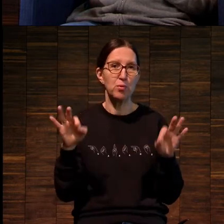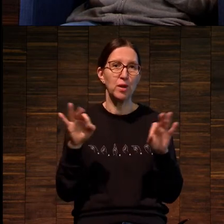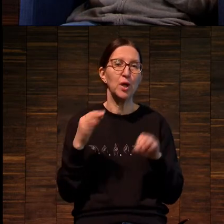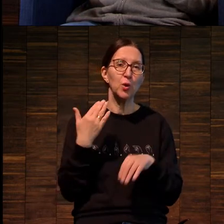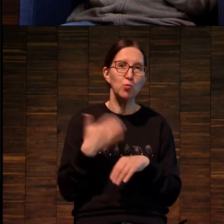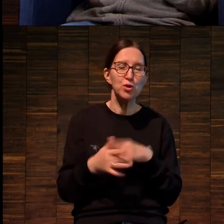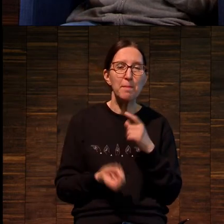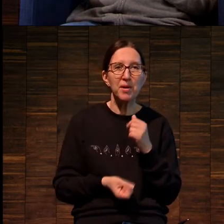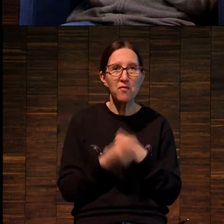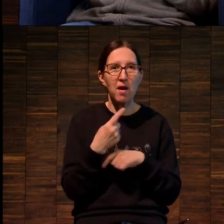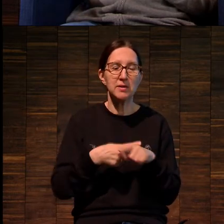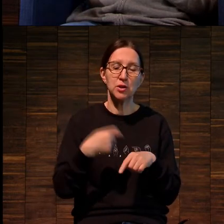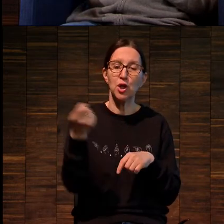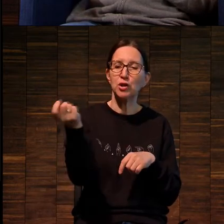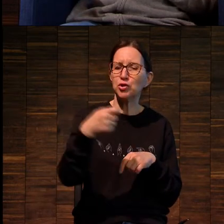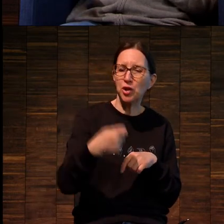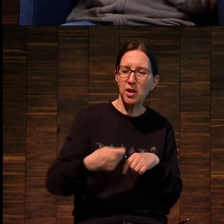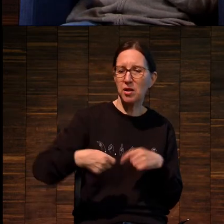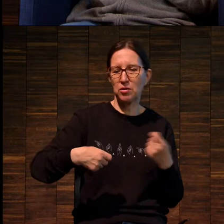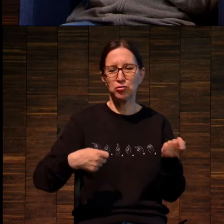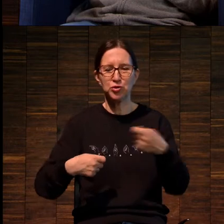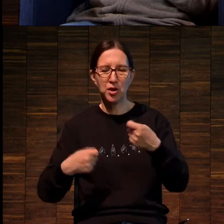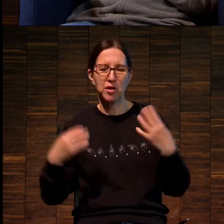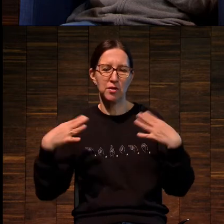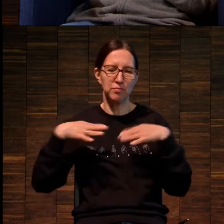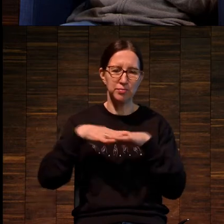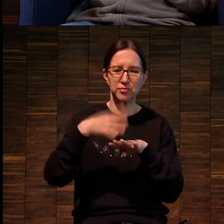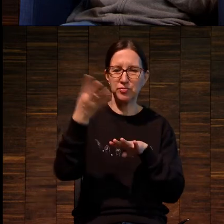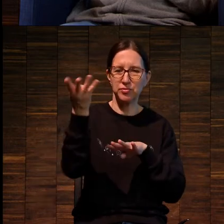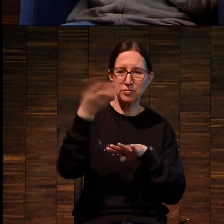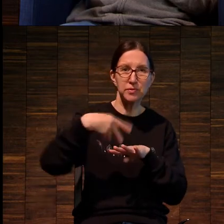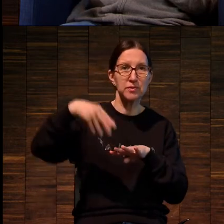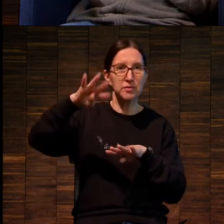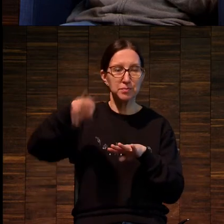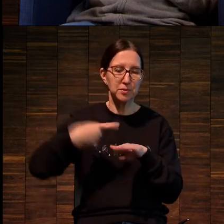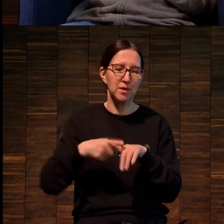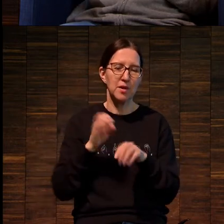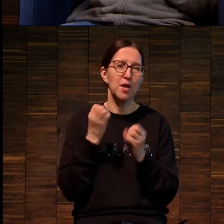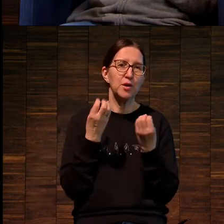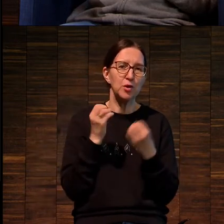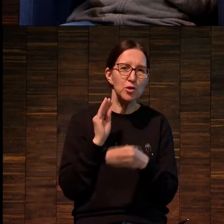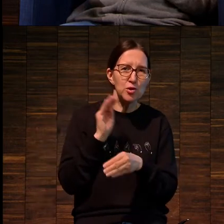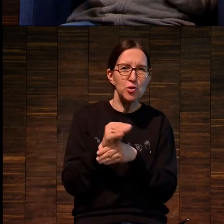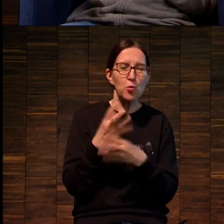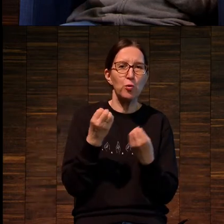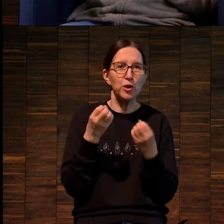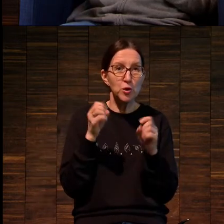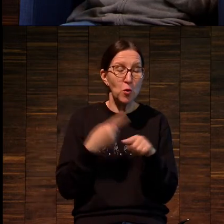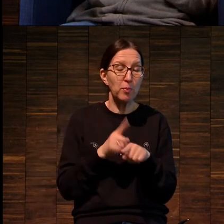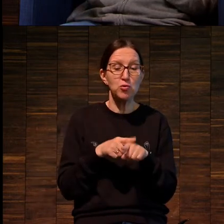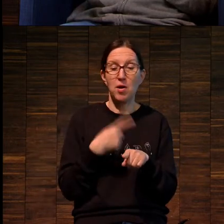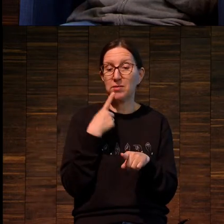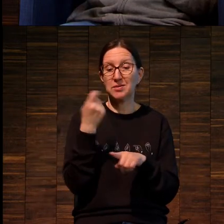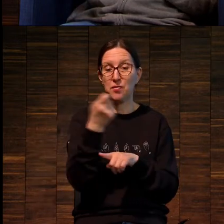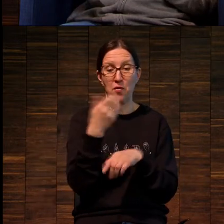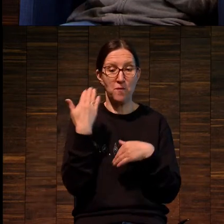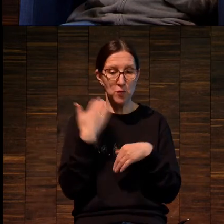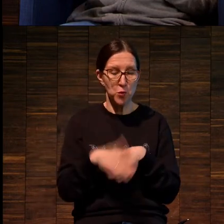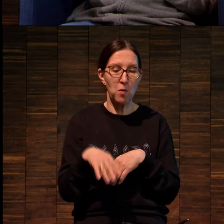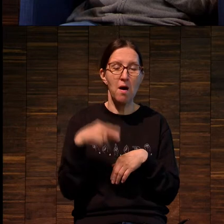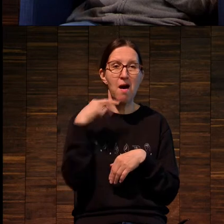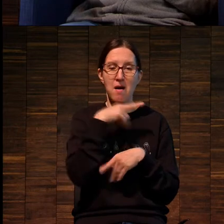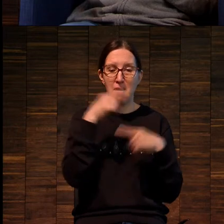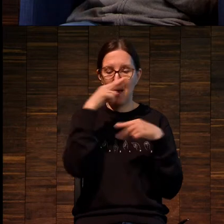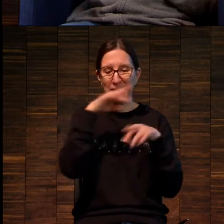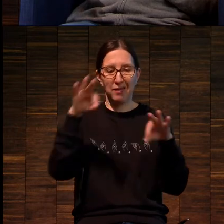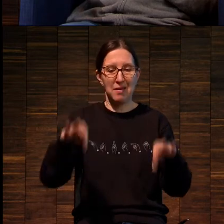и уже появляется перекрестный штрих. И плюс появляются возможности еще и еще раз покрыть эту уже протравленную